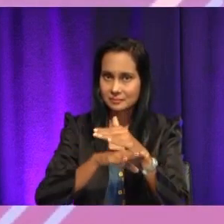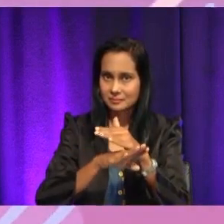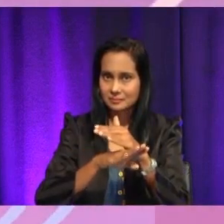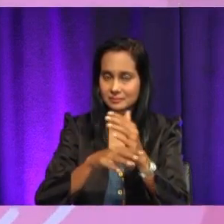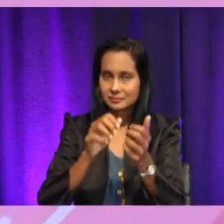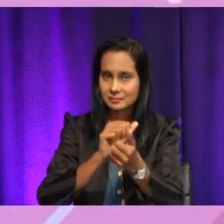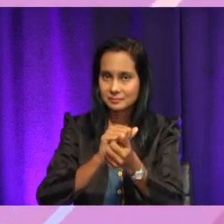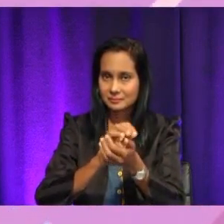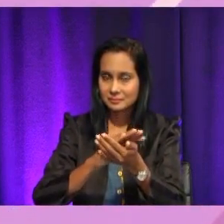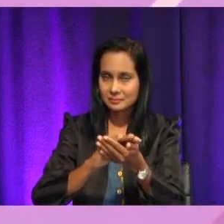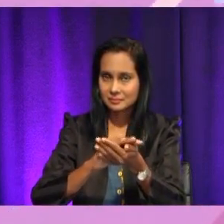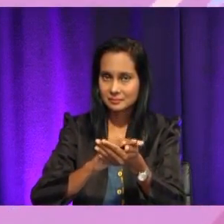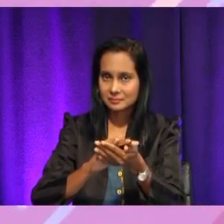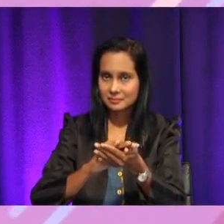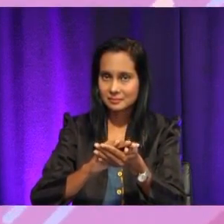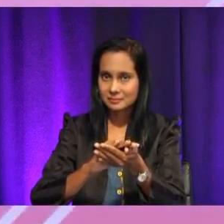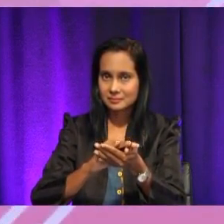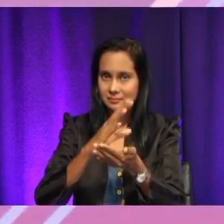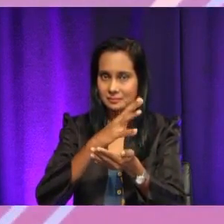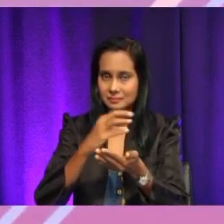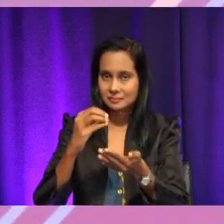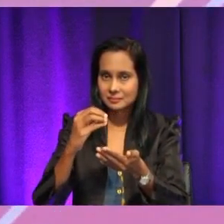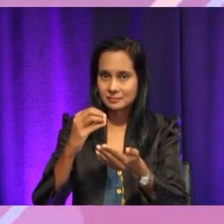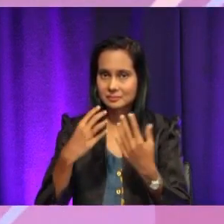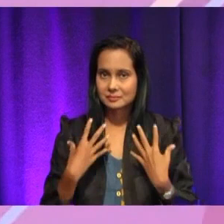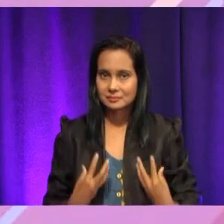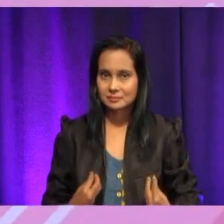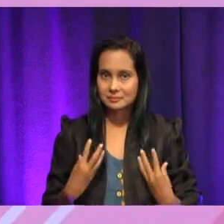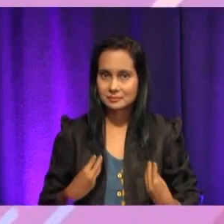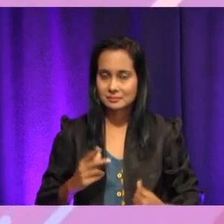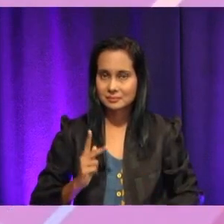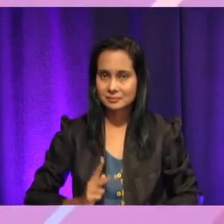sabun dan perlembut kain.